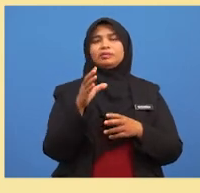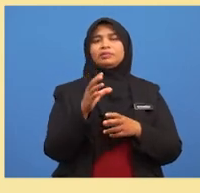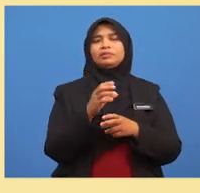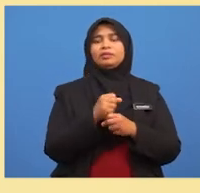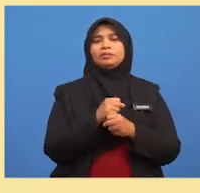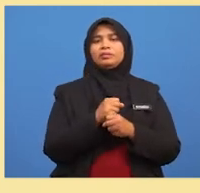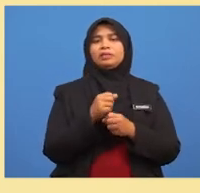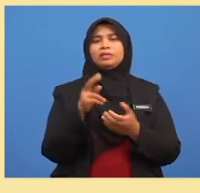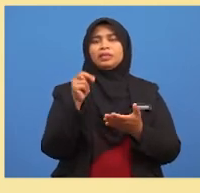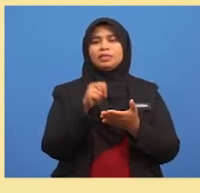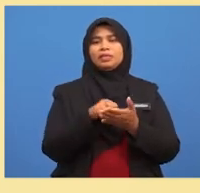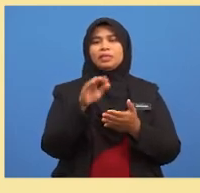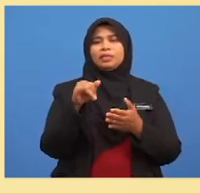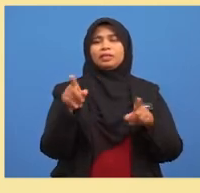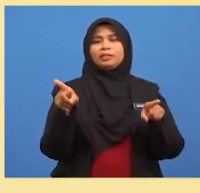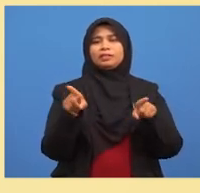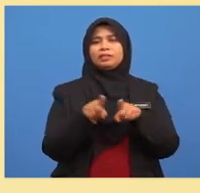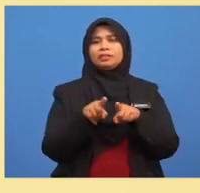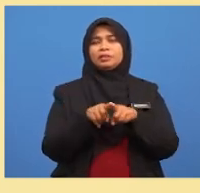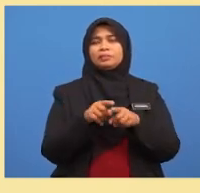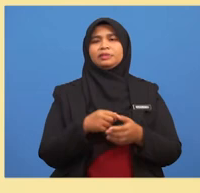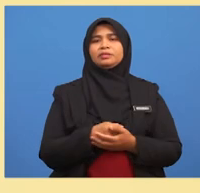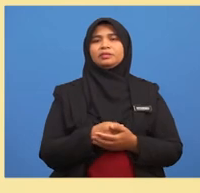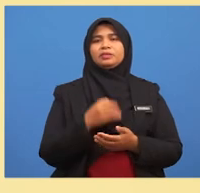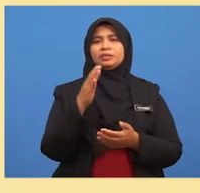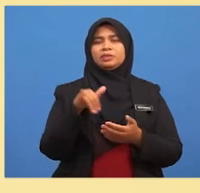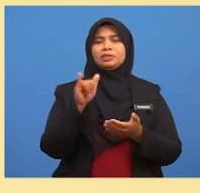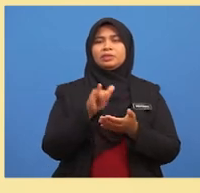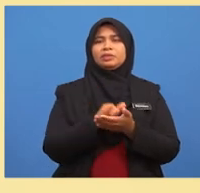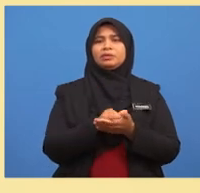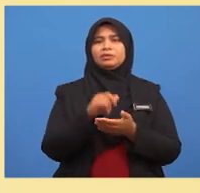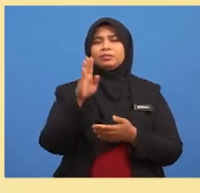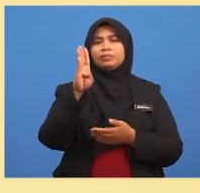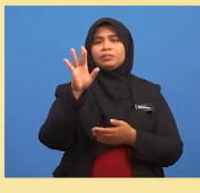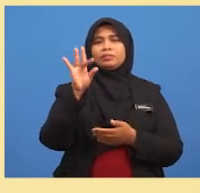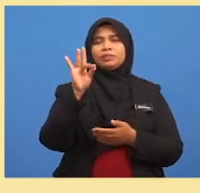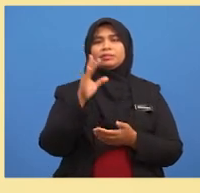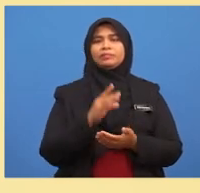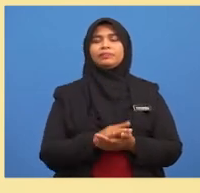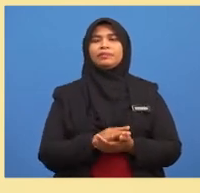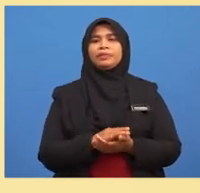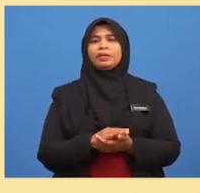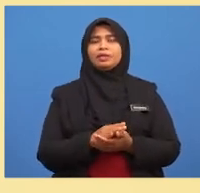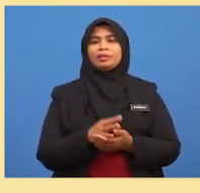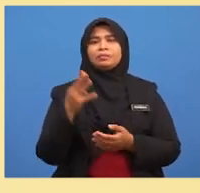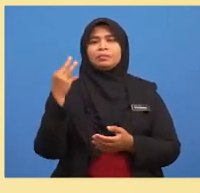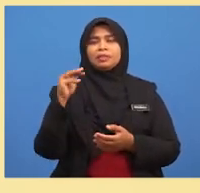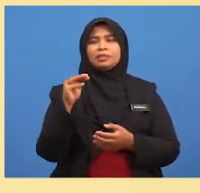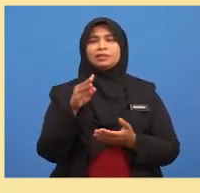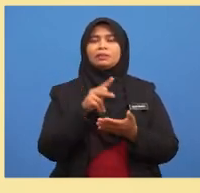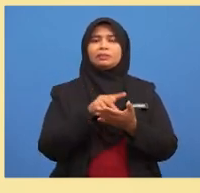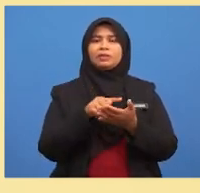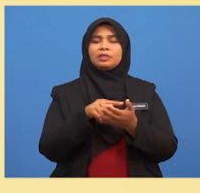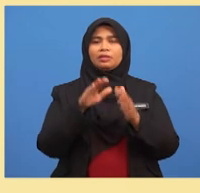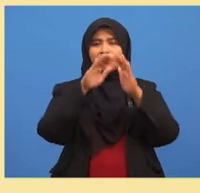setara pada sebelah kanan iaitu 48 Maka, bilangan